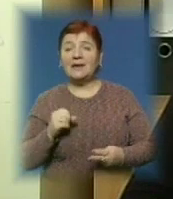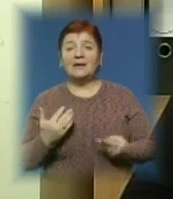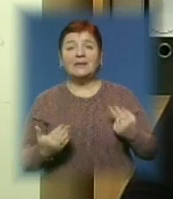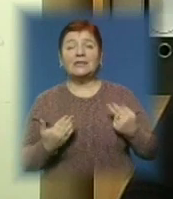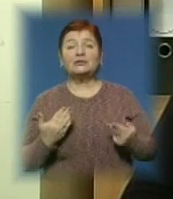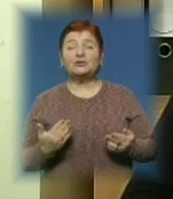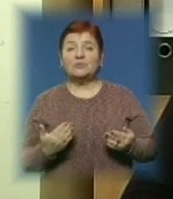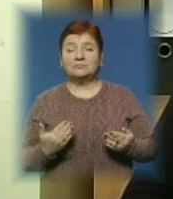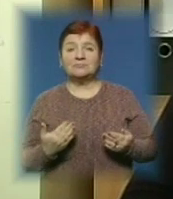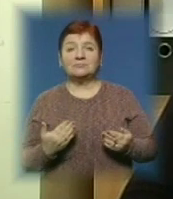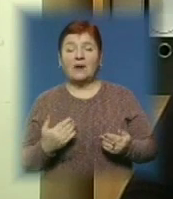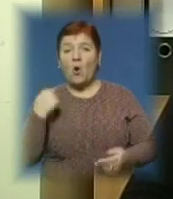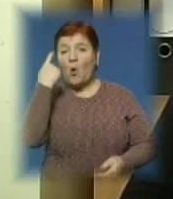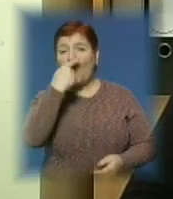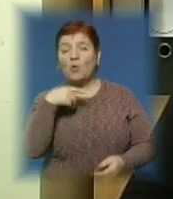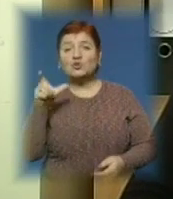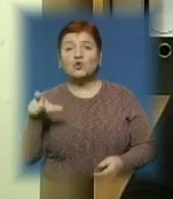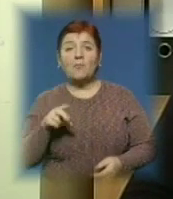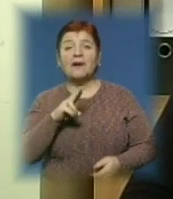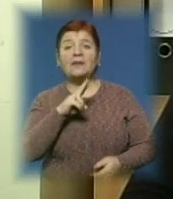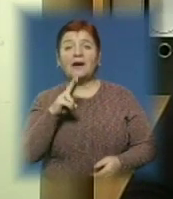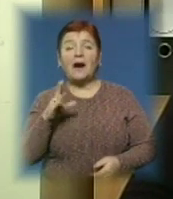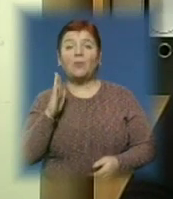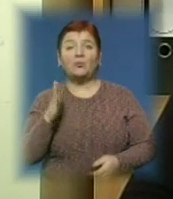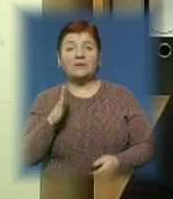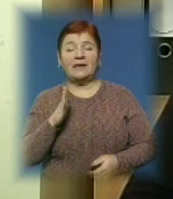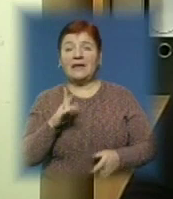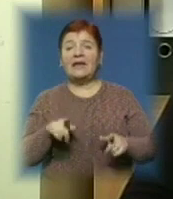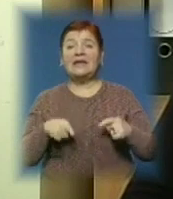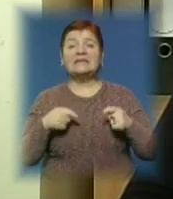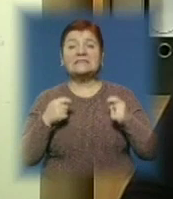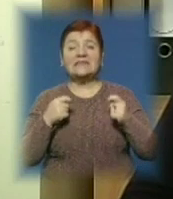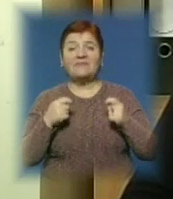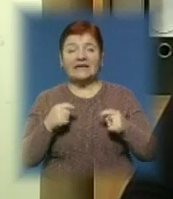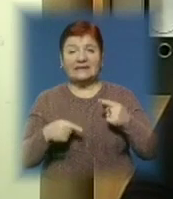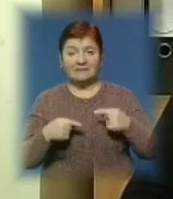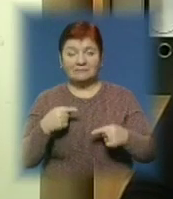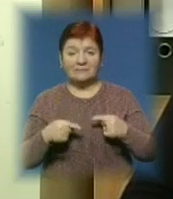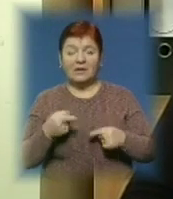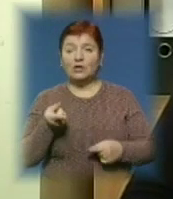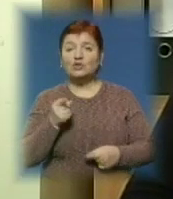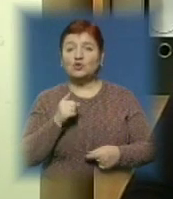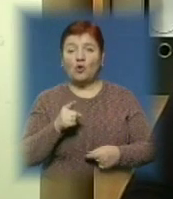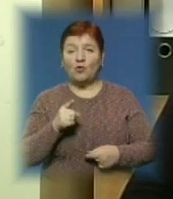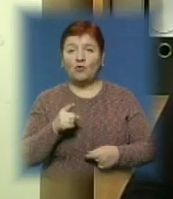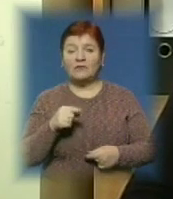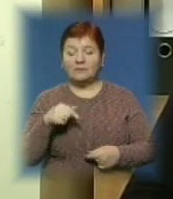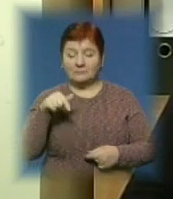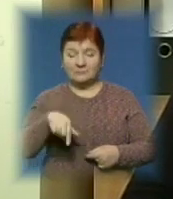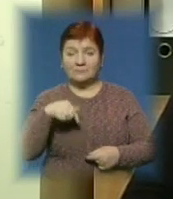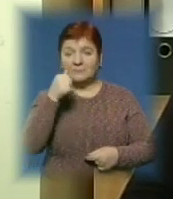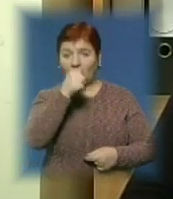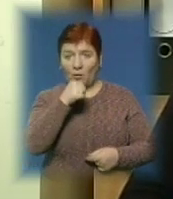особа, яка буде здавати зно, не є випускником цього навчального року, випускник